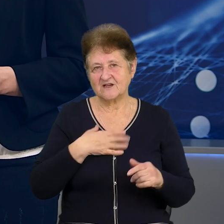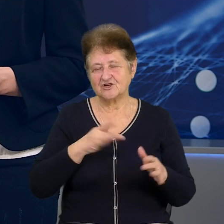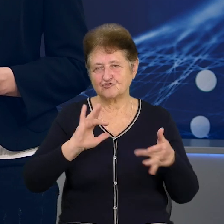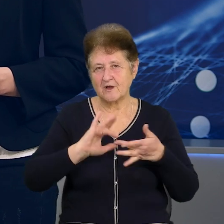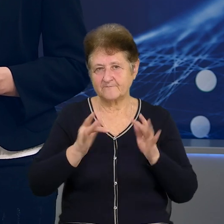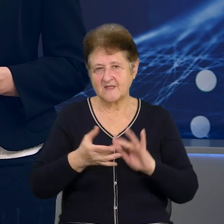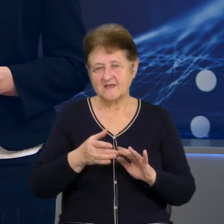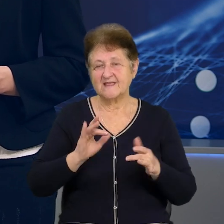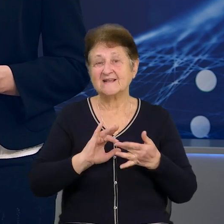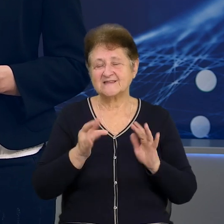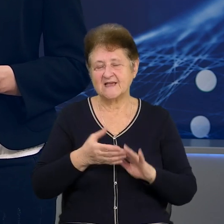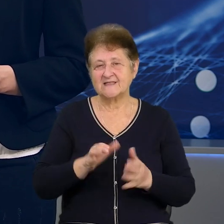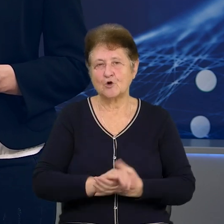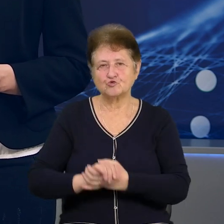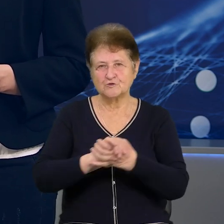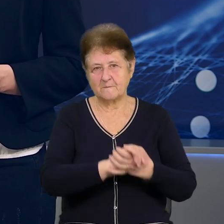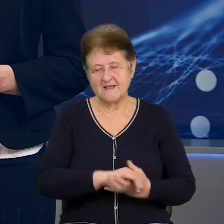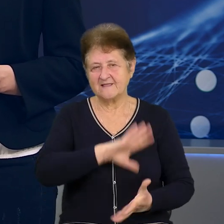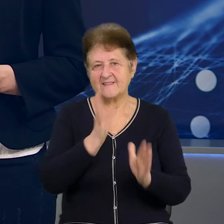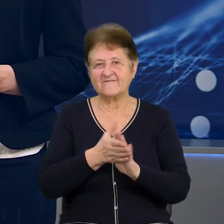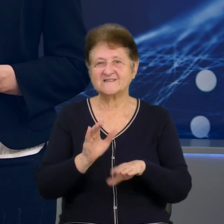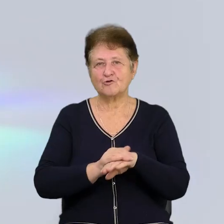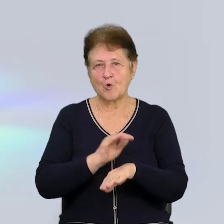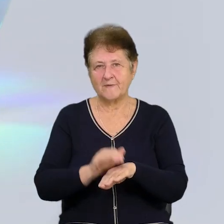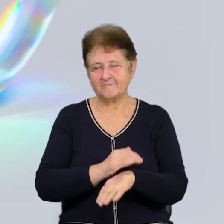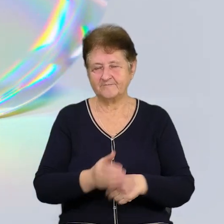соцмережах і на сайті Суспільне.Медіа. На все добре.